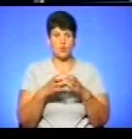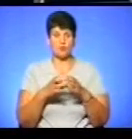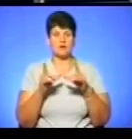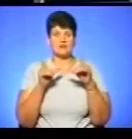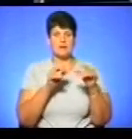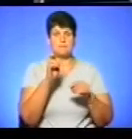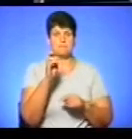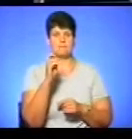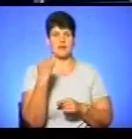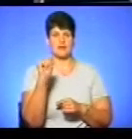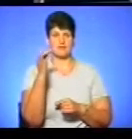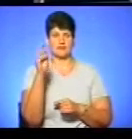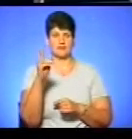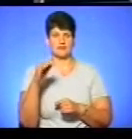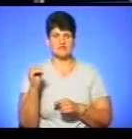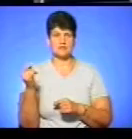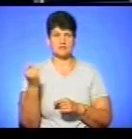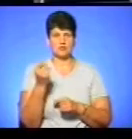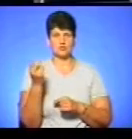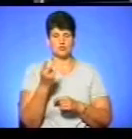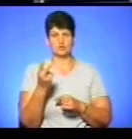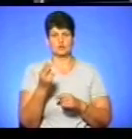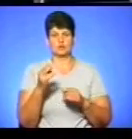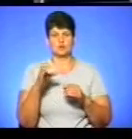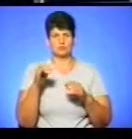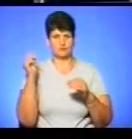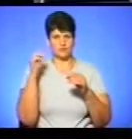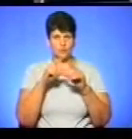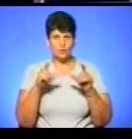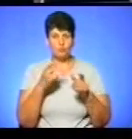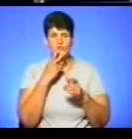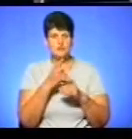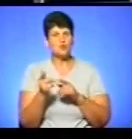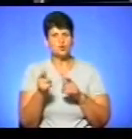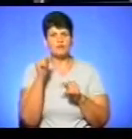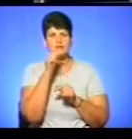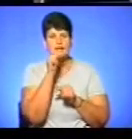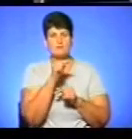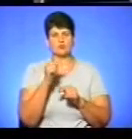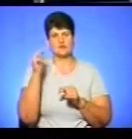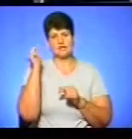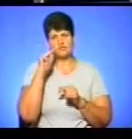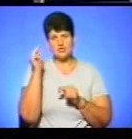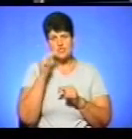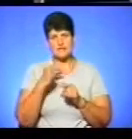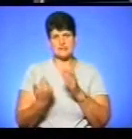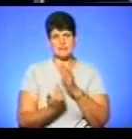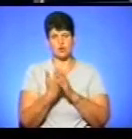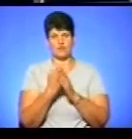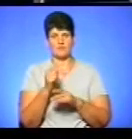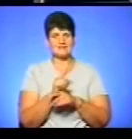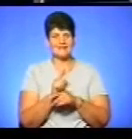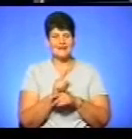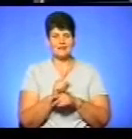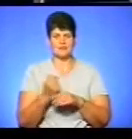Байковецькій загальноосвітній школі перших-других ступенів, щоб подивитися, чи готові там до навчання першокласників за новими стандартами